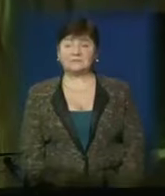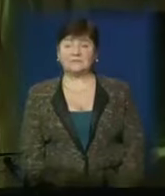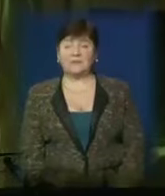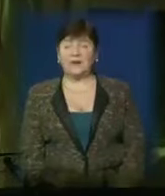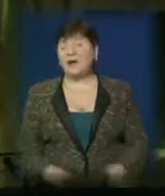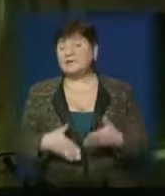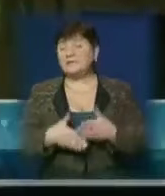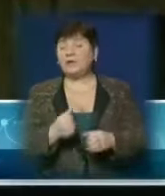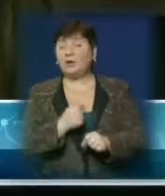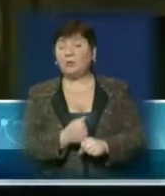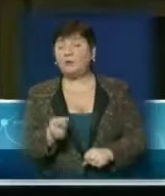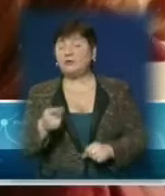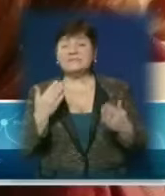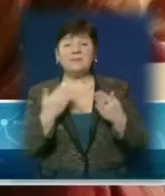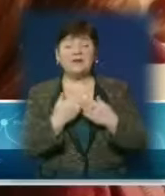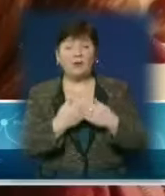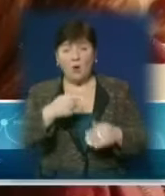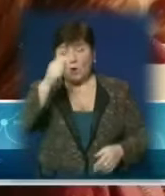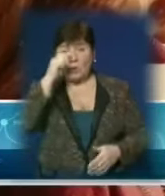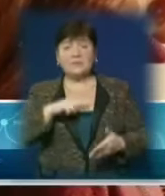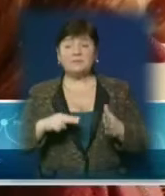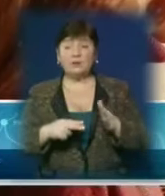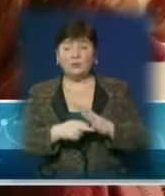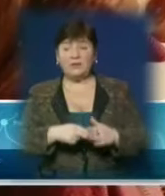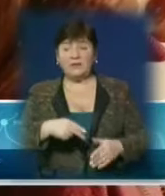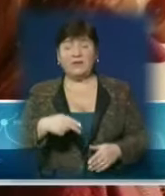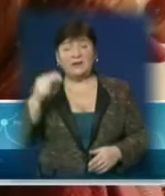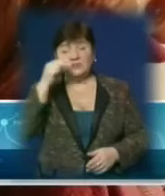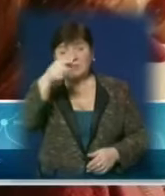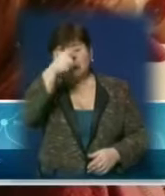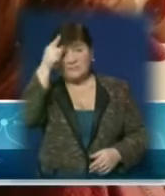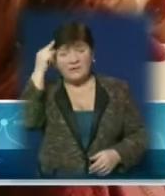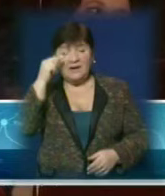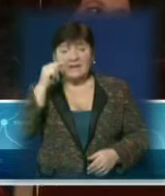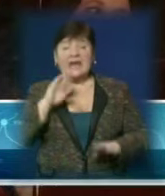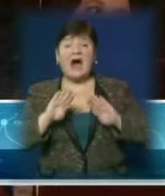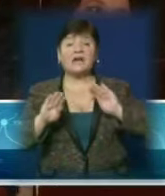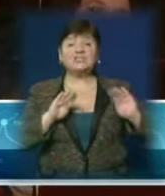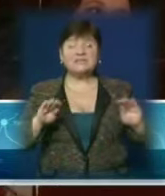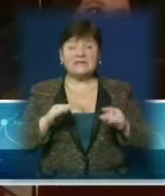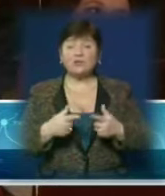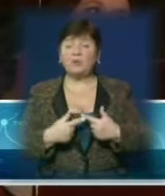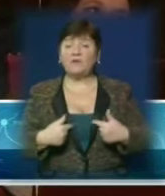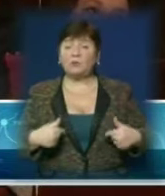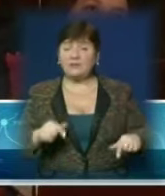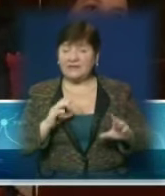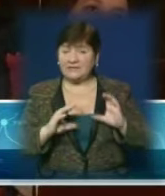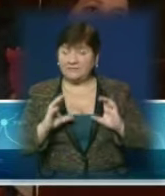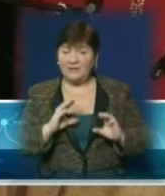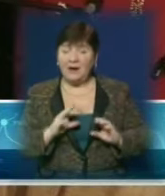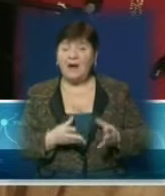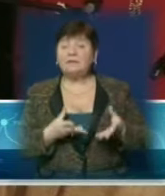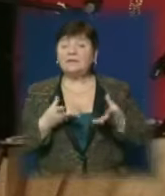Завдяки роботі над цією стрічкою хлопець планує навчатись в Чехії на режисерському факультеті. Працювати над першим власним фільмом